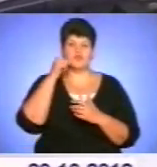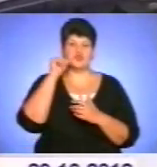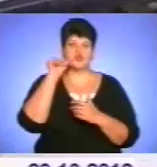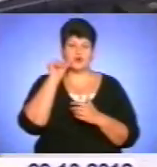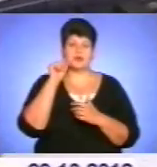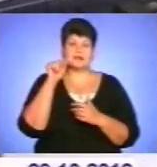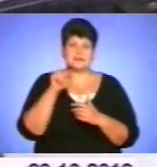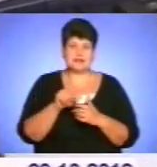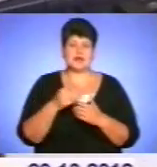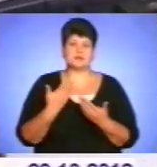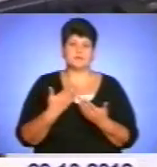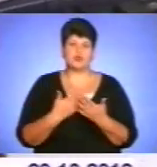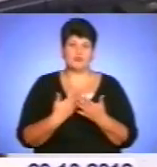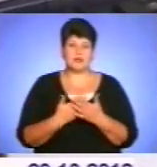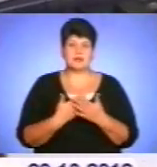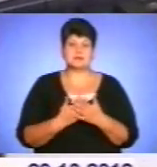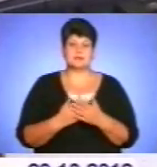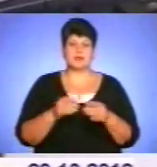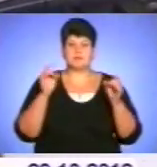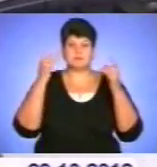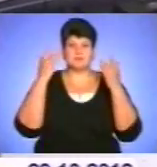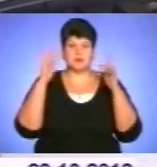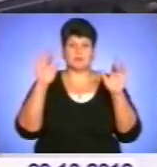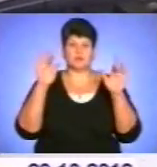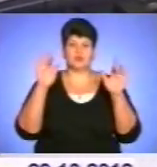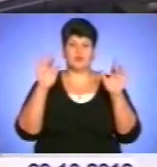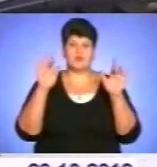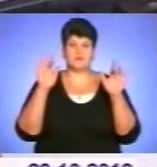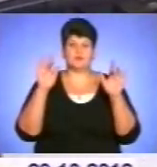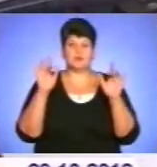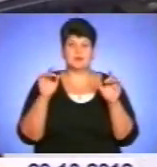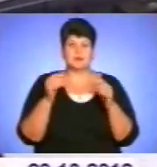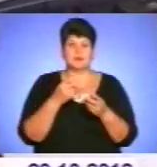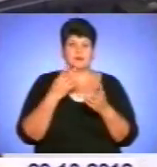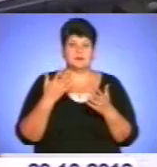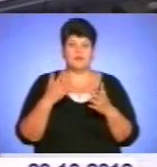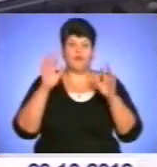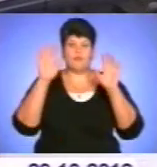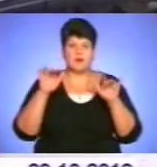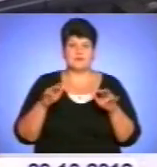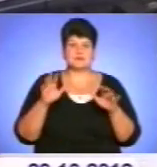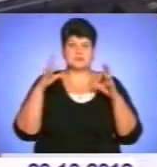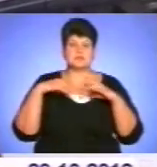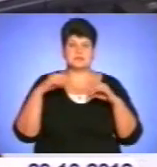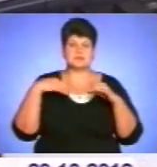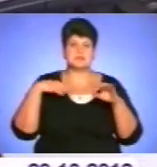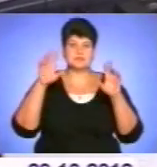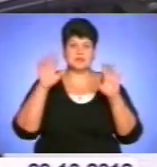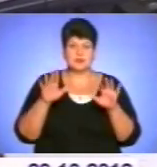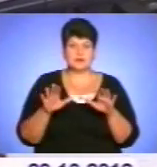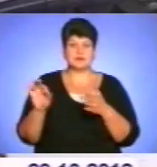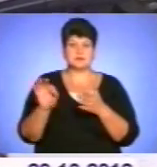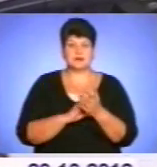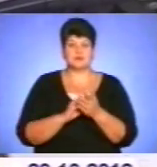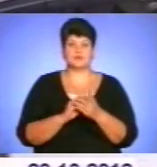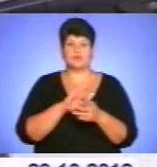в принципі, і раптово, але і якоюсь мірою передбачено, в принципі, випав сніг і водії, напевно, вже зразу кинули